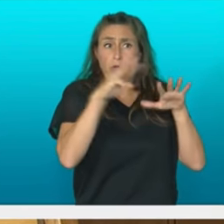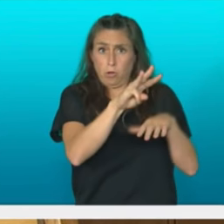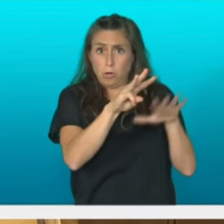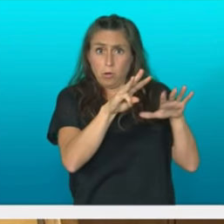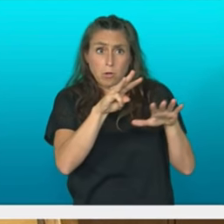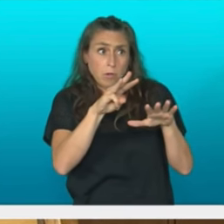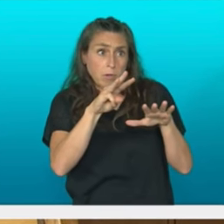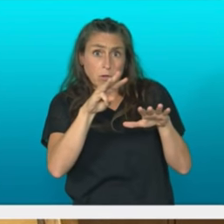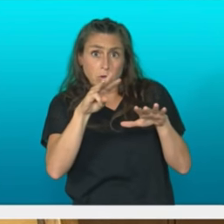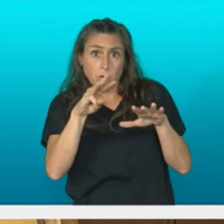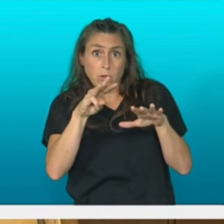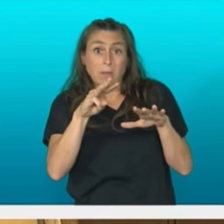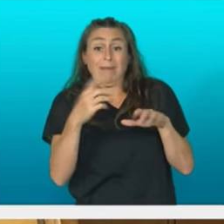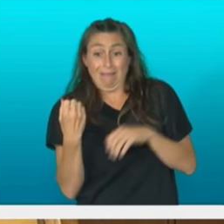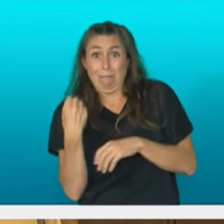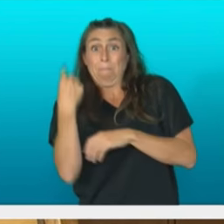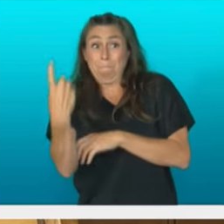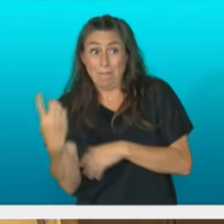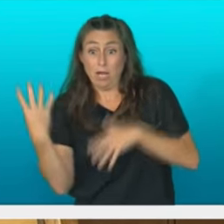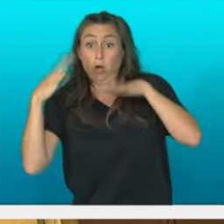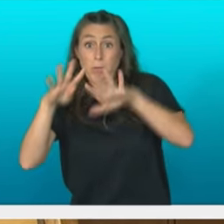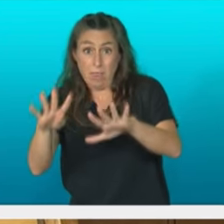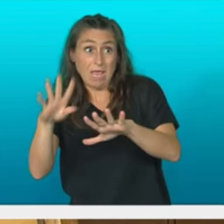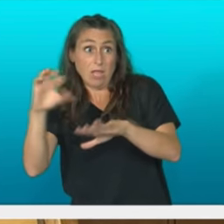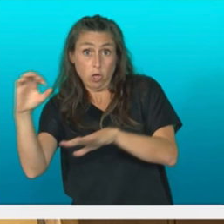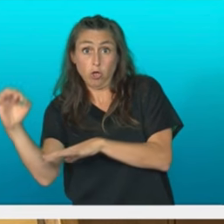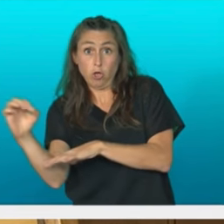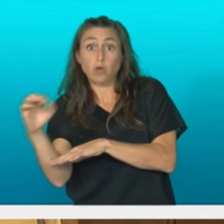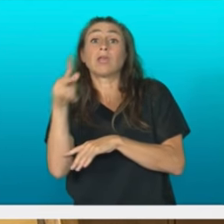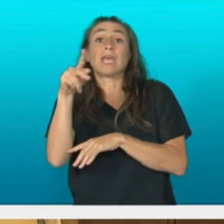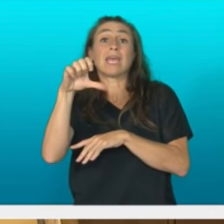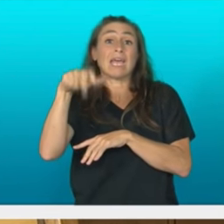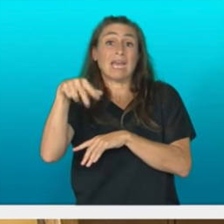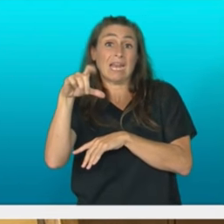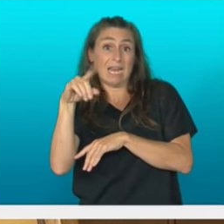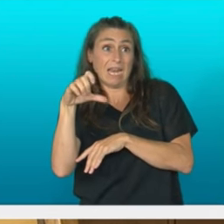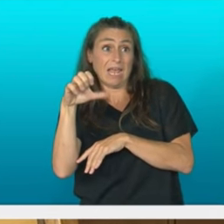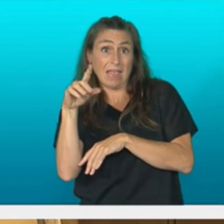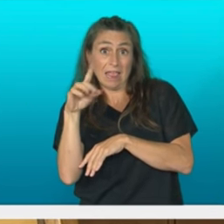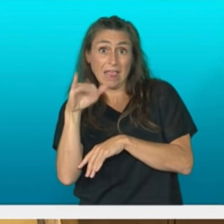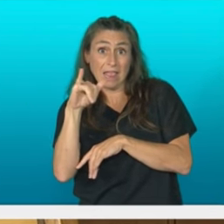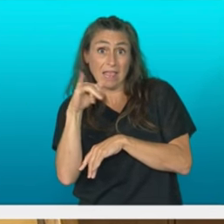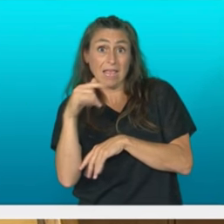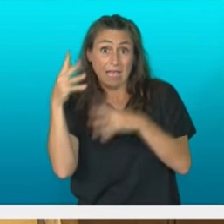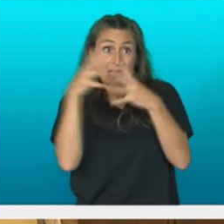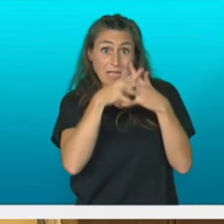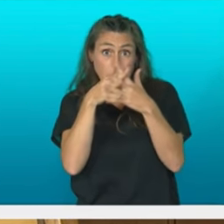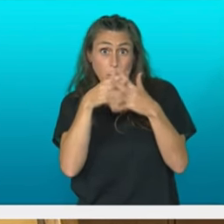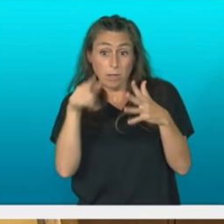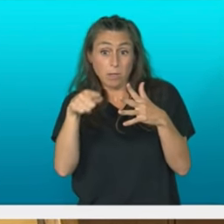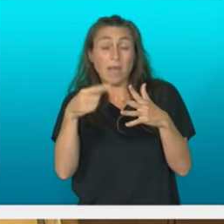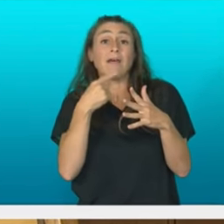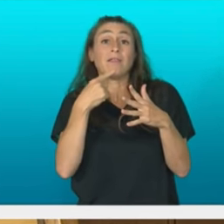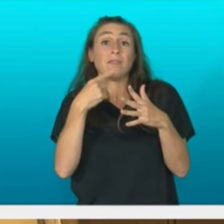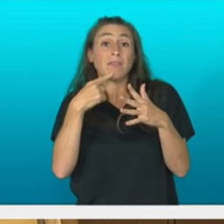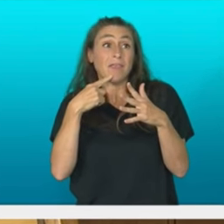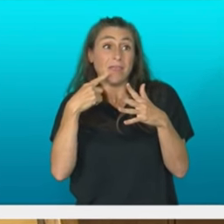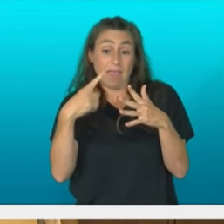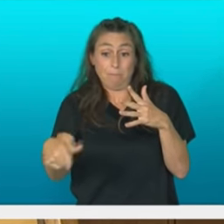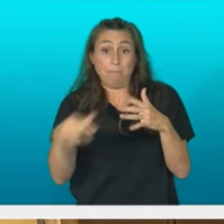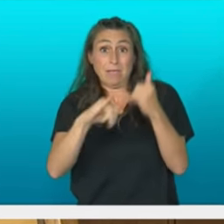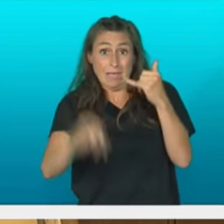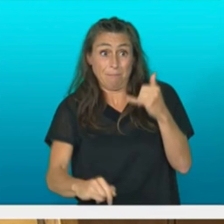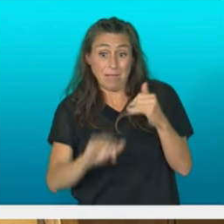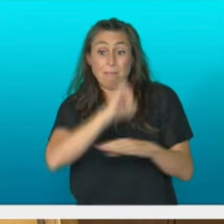bigarren urtean Kennedyk desafia botazuen, amendik eta konstatu batuek amarkada hartan hilargire iresteko erronka eginez.